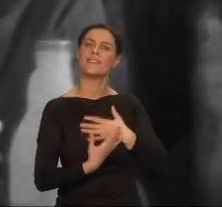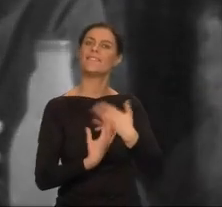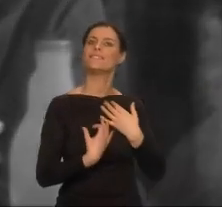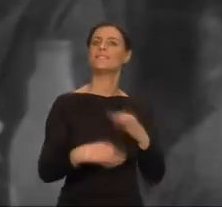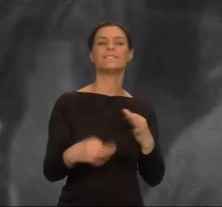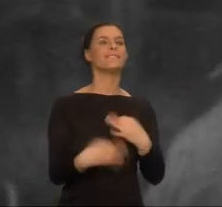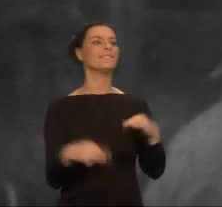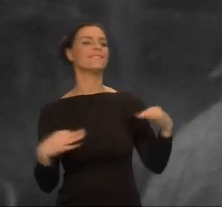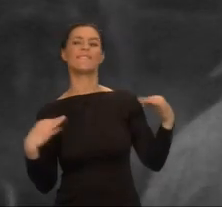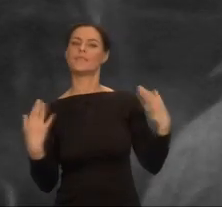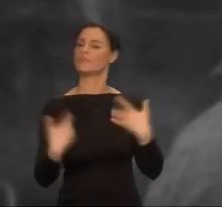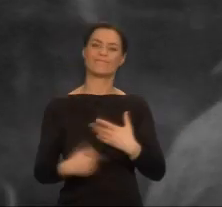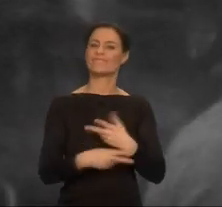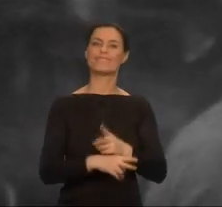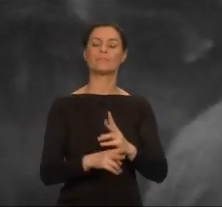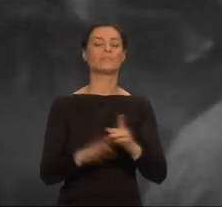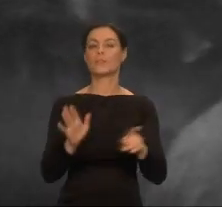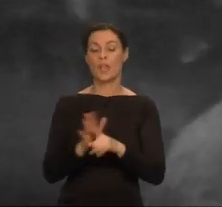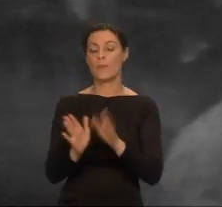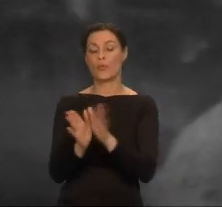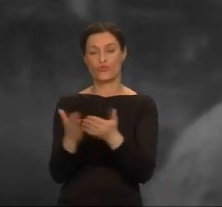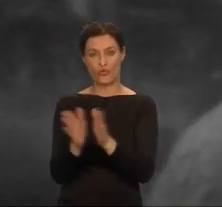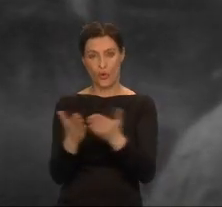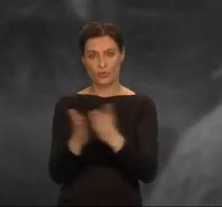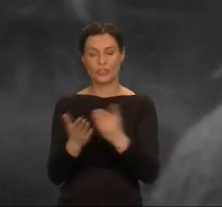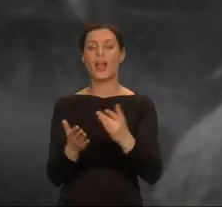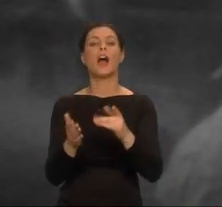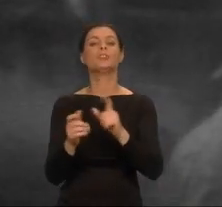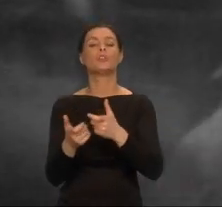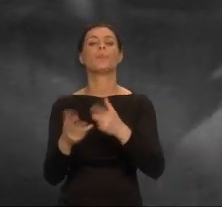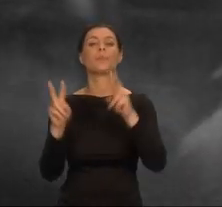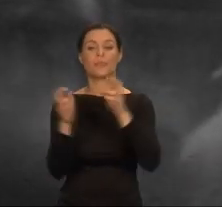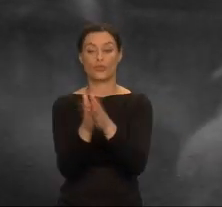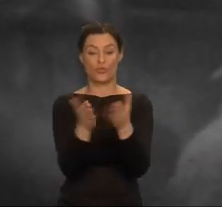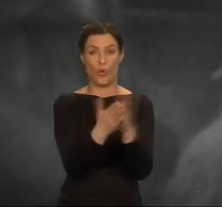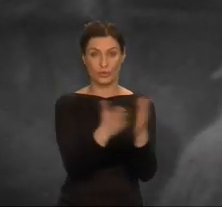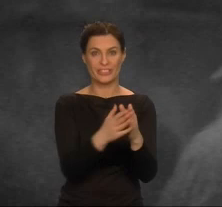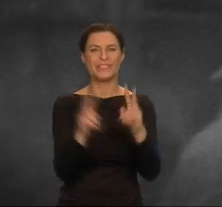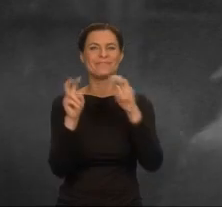Jako literatura feministyczna cały cykl o ziemiomorzu jest kompletną porażką.